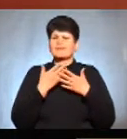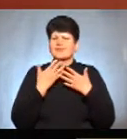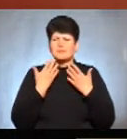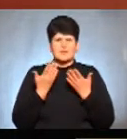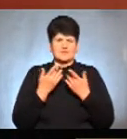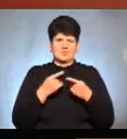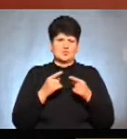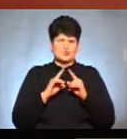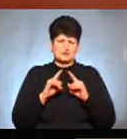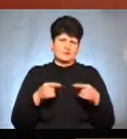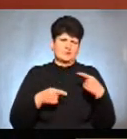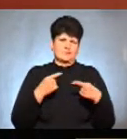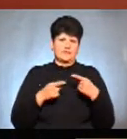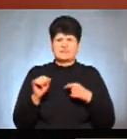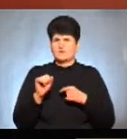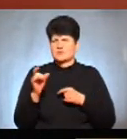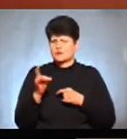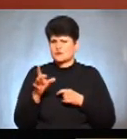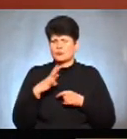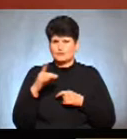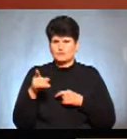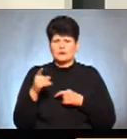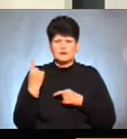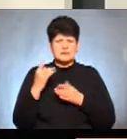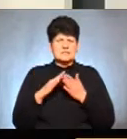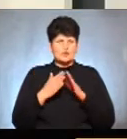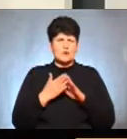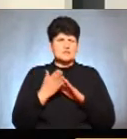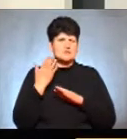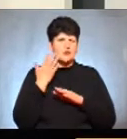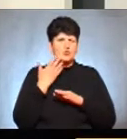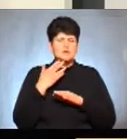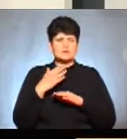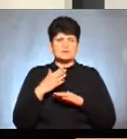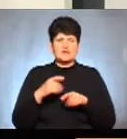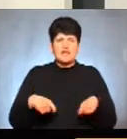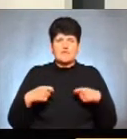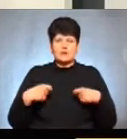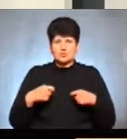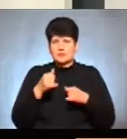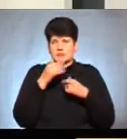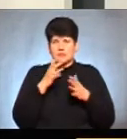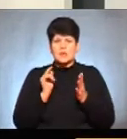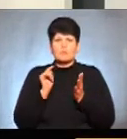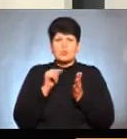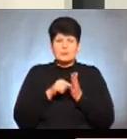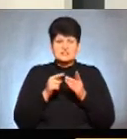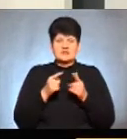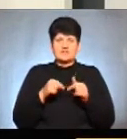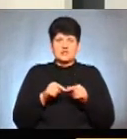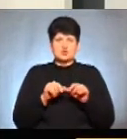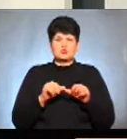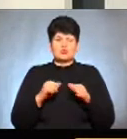претензій. Була одна ситуація, коли чоловік на возику не міг потрапити в дільничу комісію,